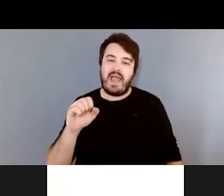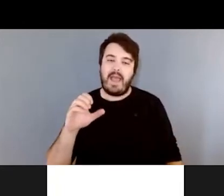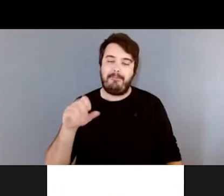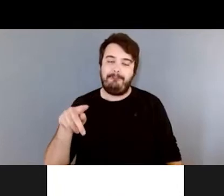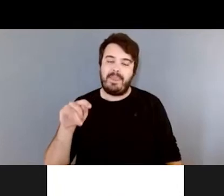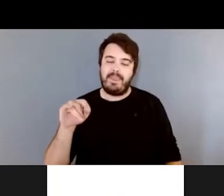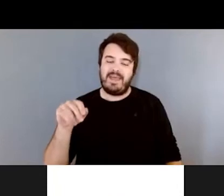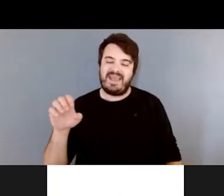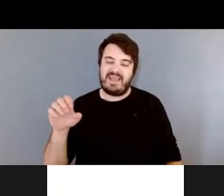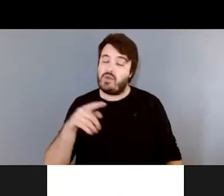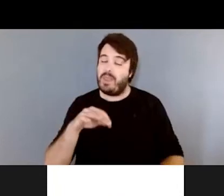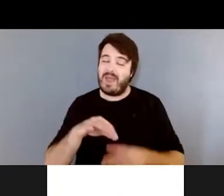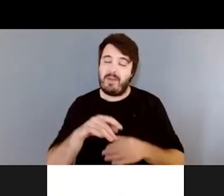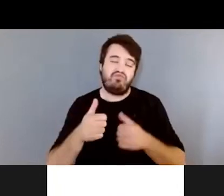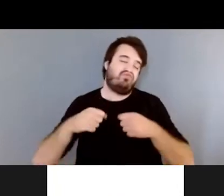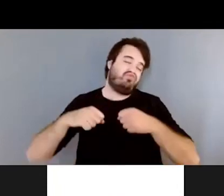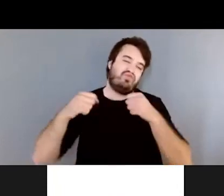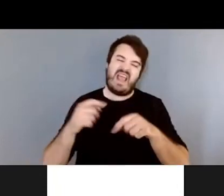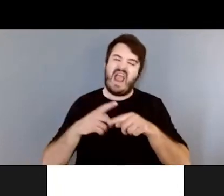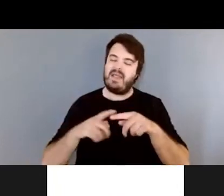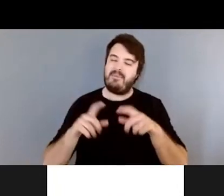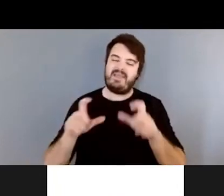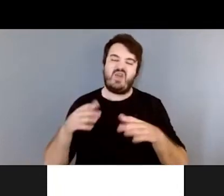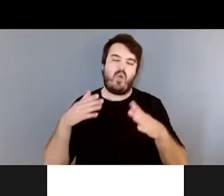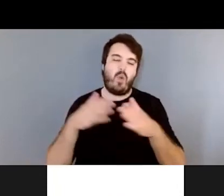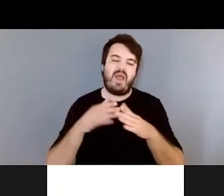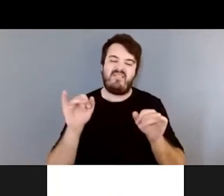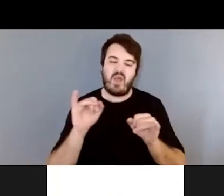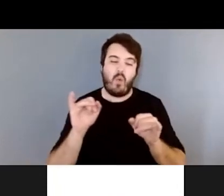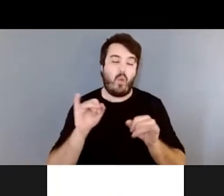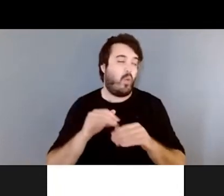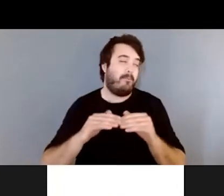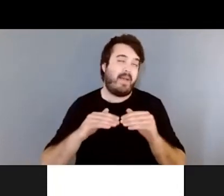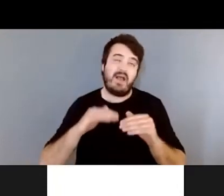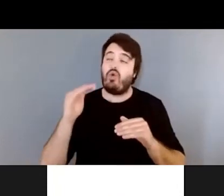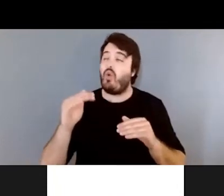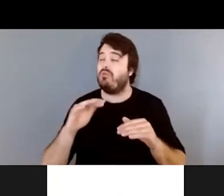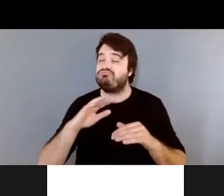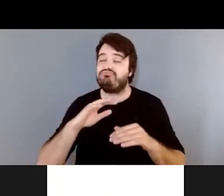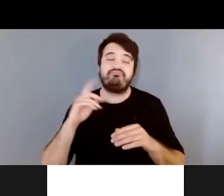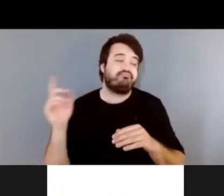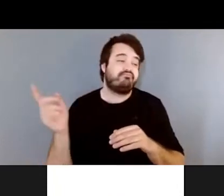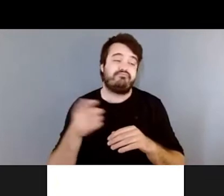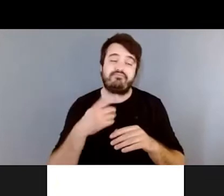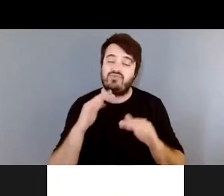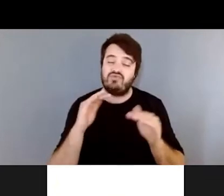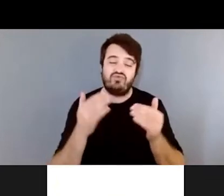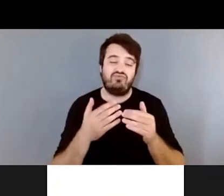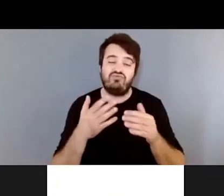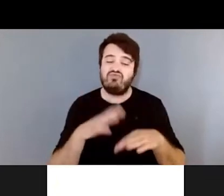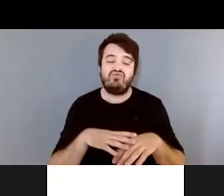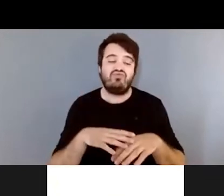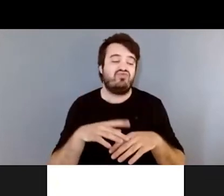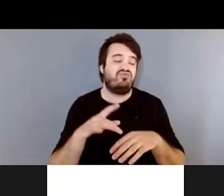antiseptiques contre la majeure, la majorité des, par exemple,